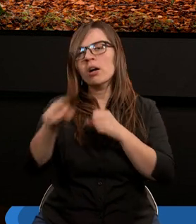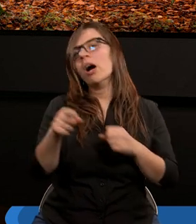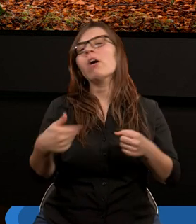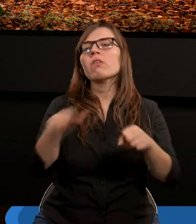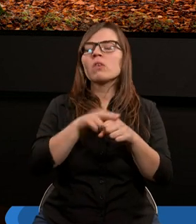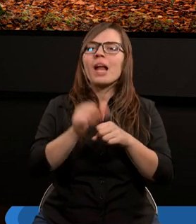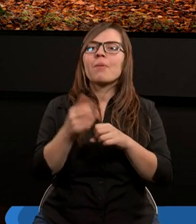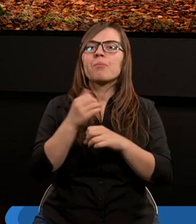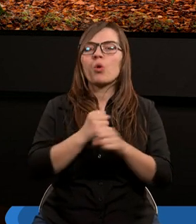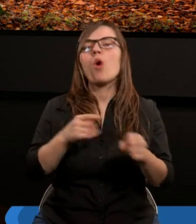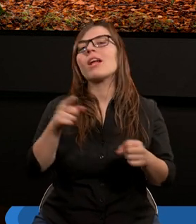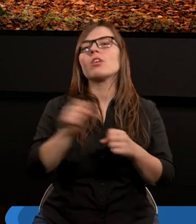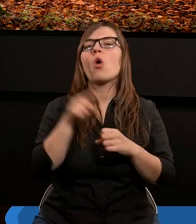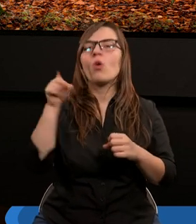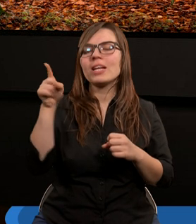czyli do Chrystusa.